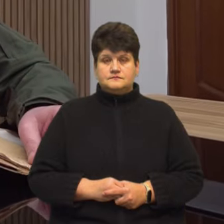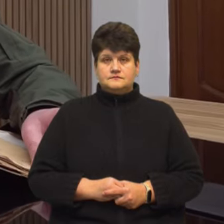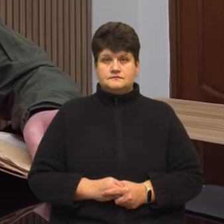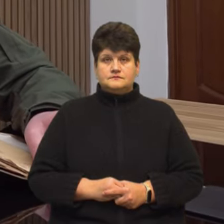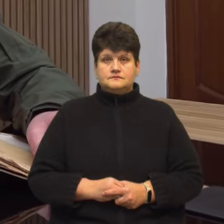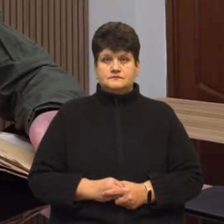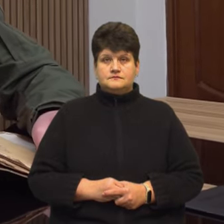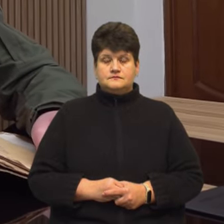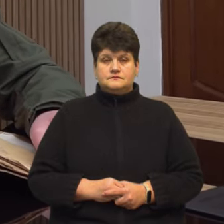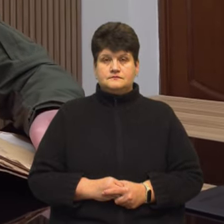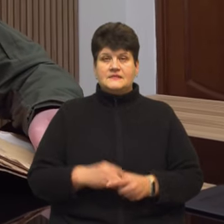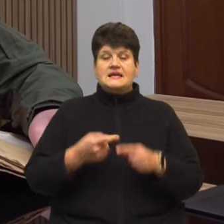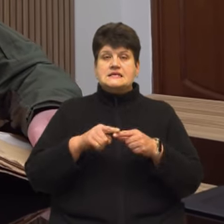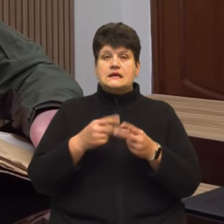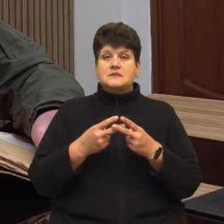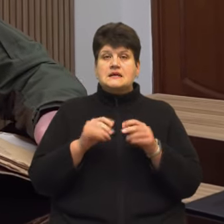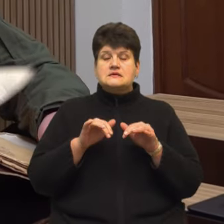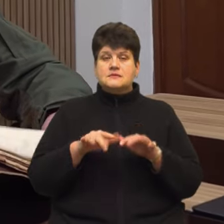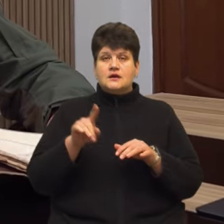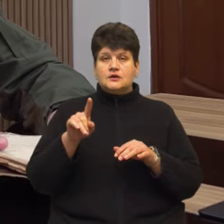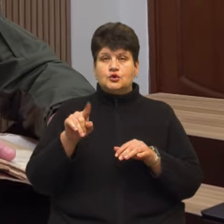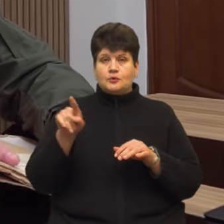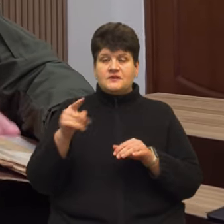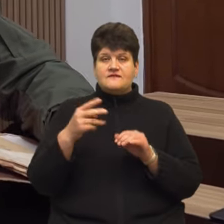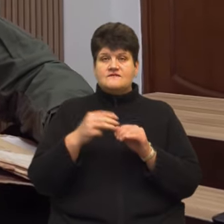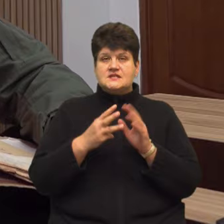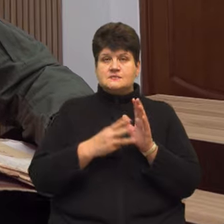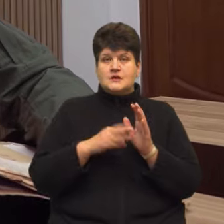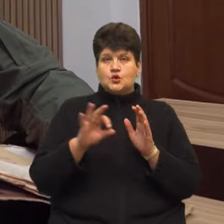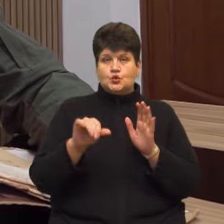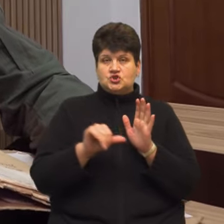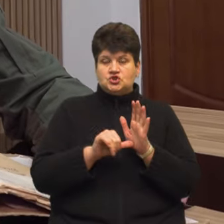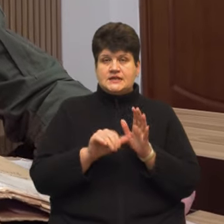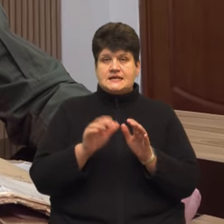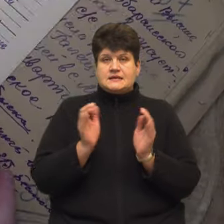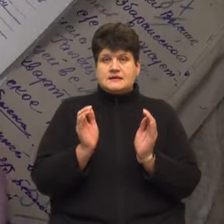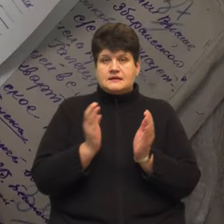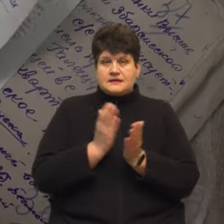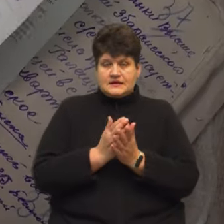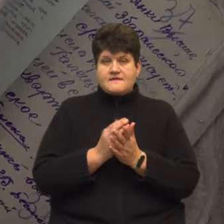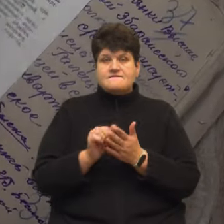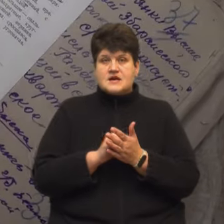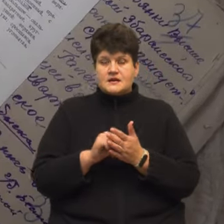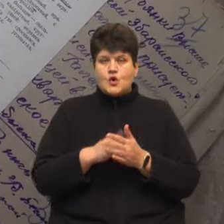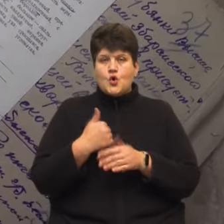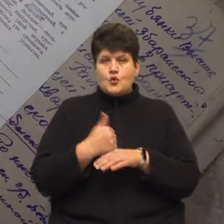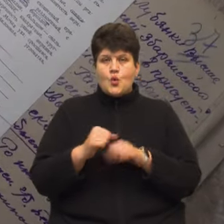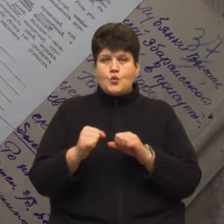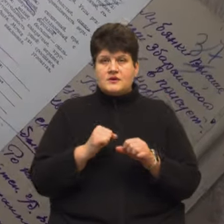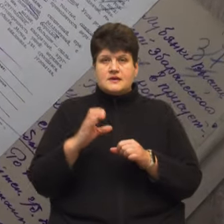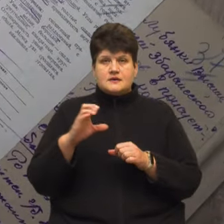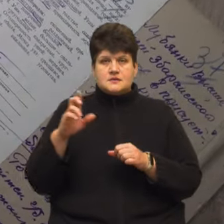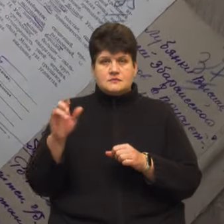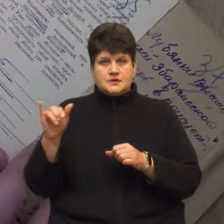Це кримінальна справа під номером 1806, яка зберігається в архіві Головного управління Служби безпеки України